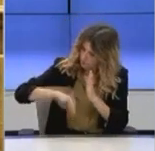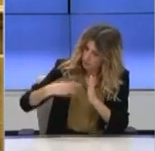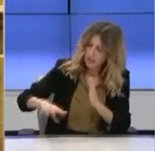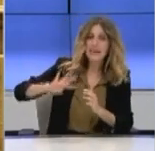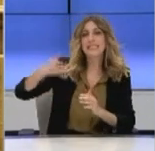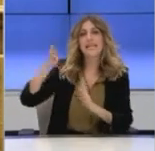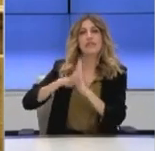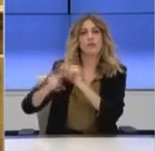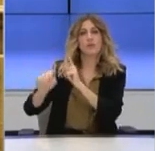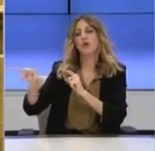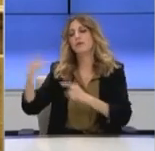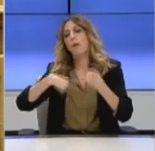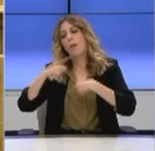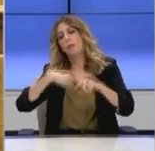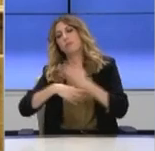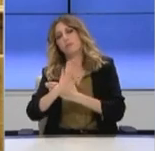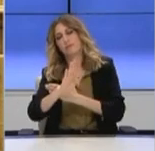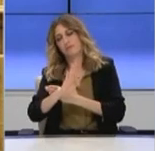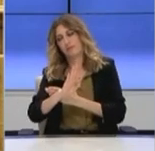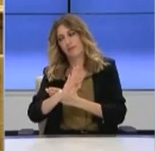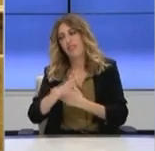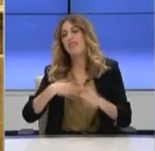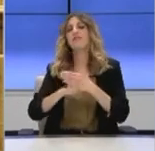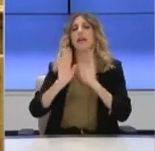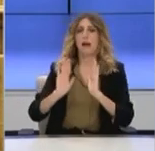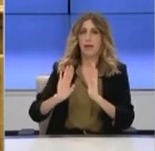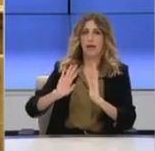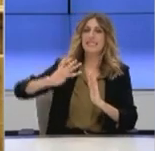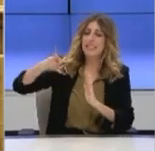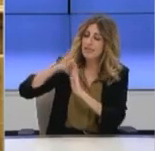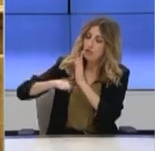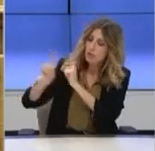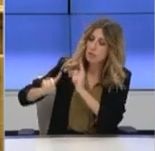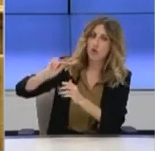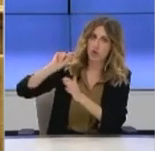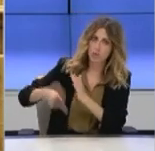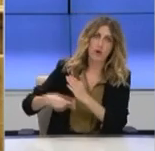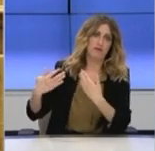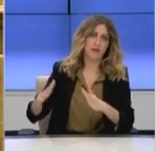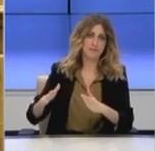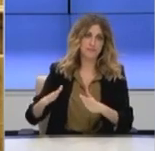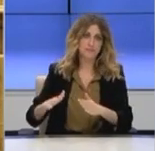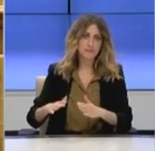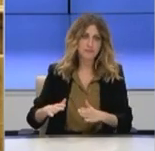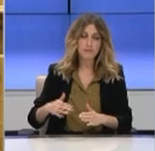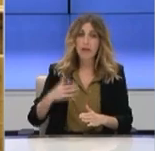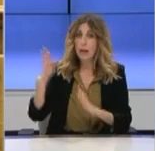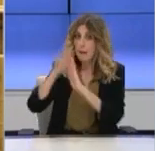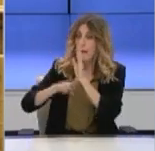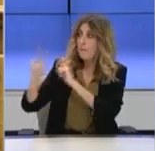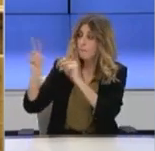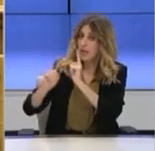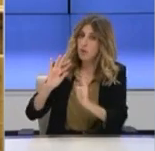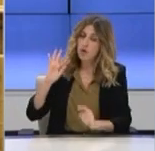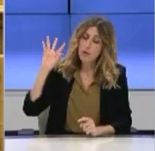Ένα πολύ καλό packaging. Αυτό ερώ τους άρισμα. Αλλά είμαστε στο πιο μακρύ μνημόνιο που πάει μέσα το 2060 έτσι.